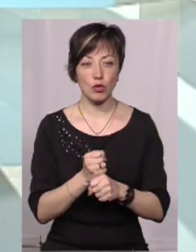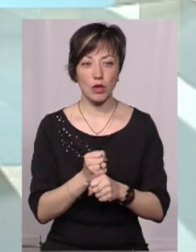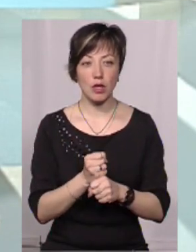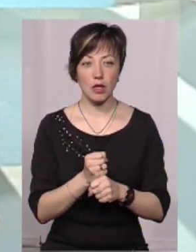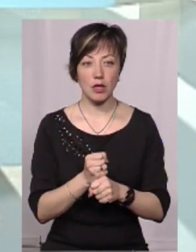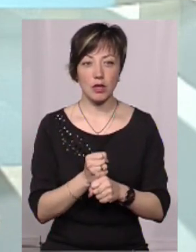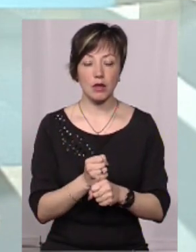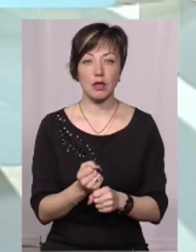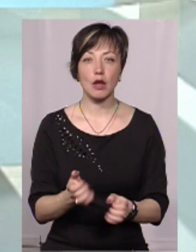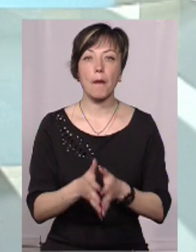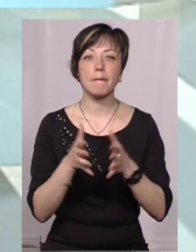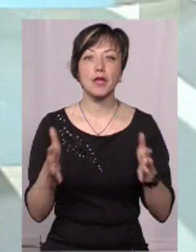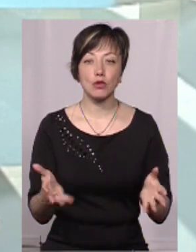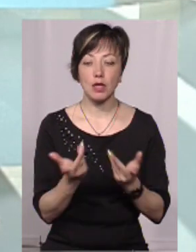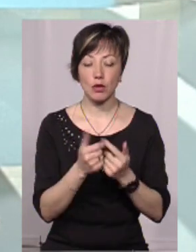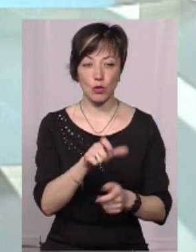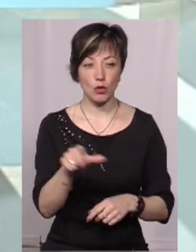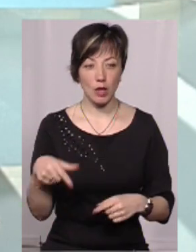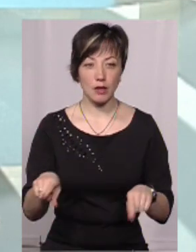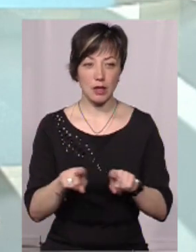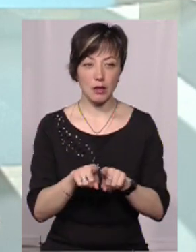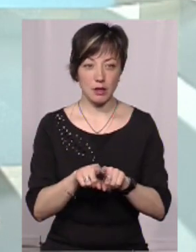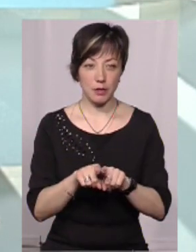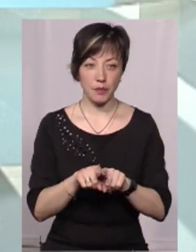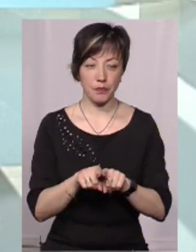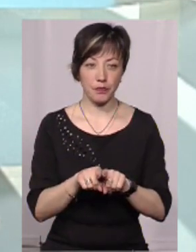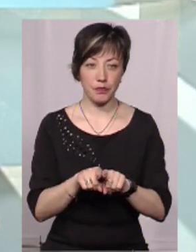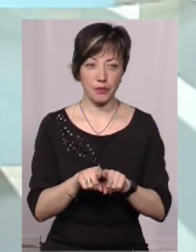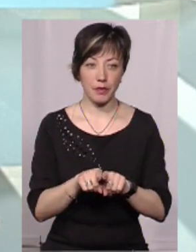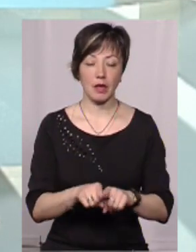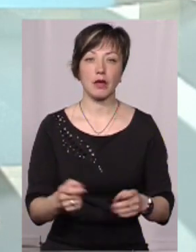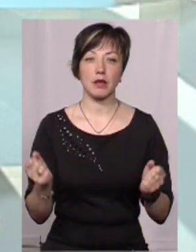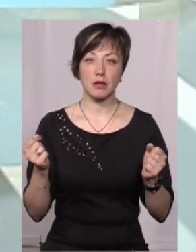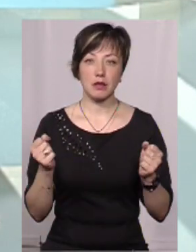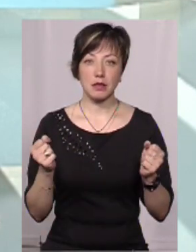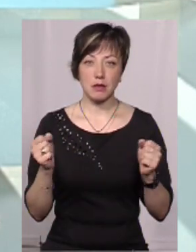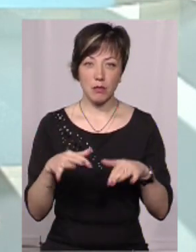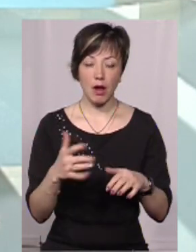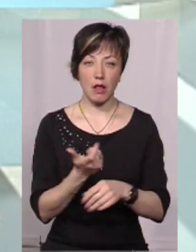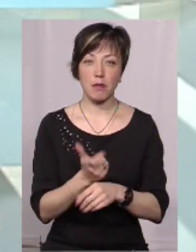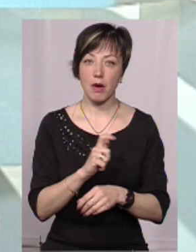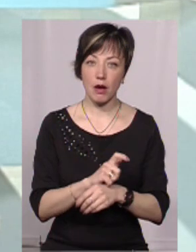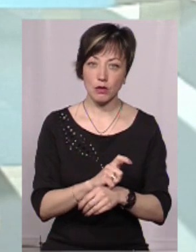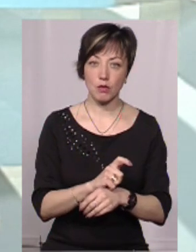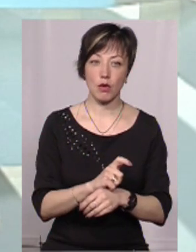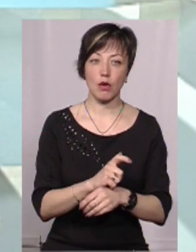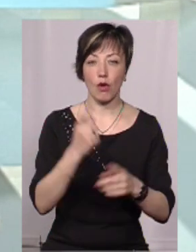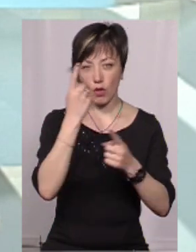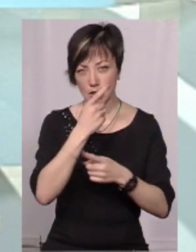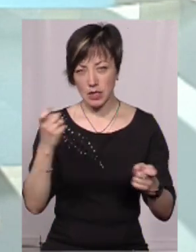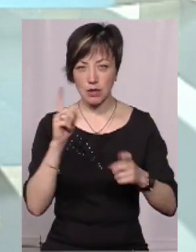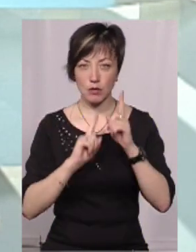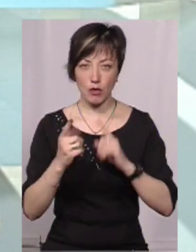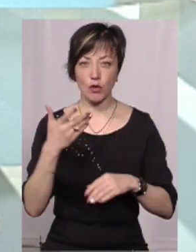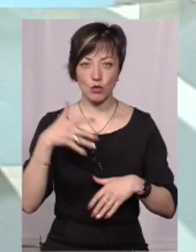ще для більшої кількості людей, вони настільки зібрали, максимум оголосили про